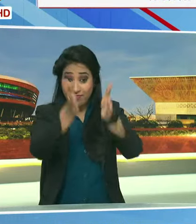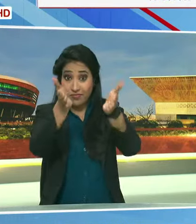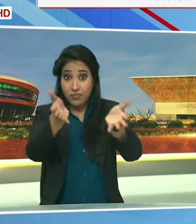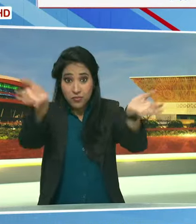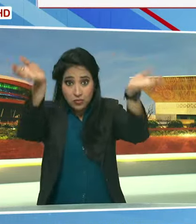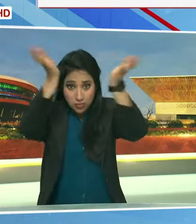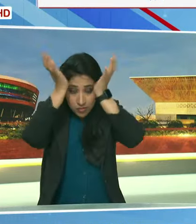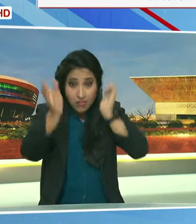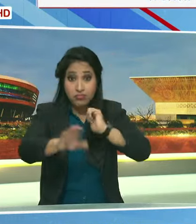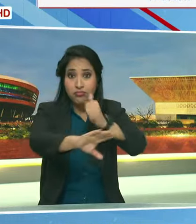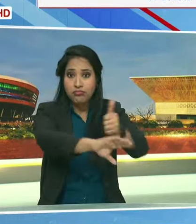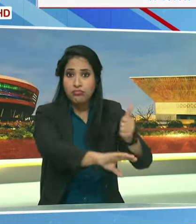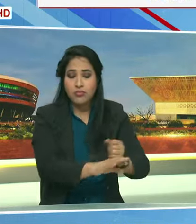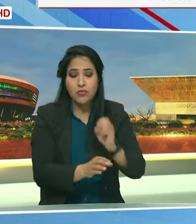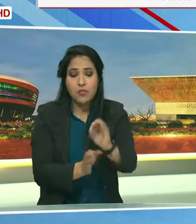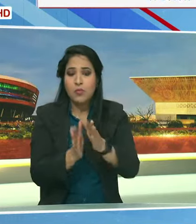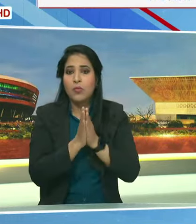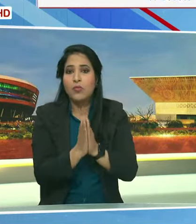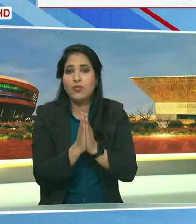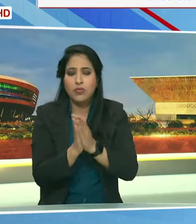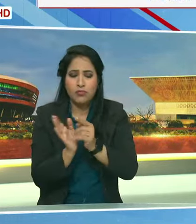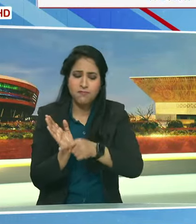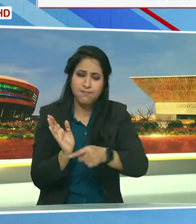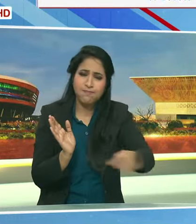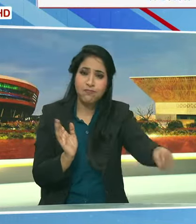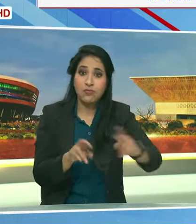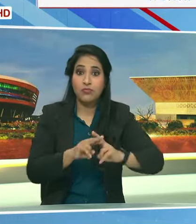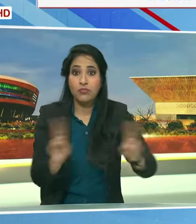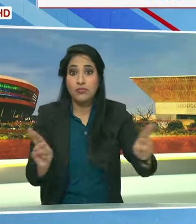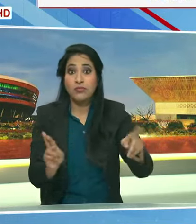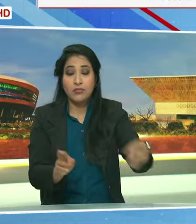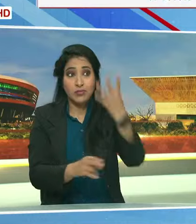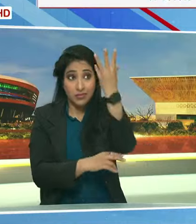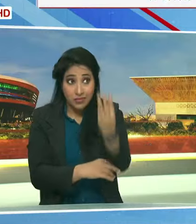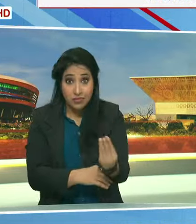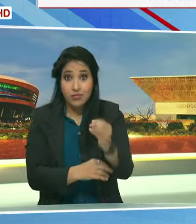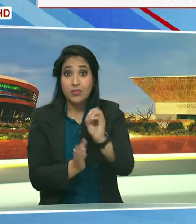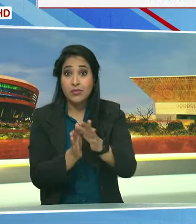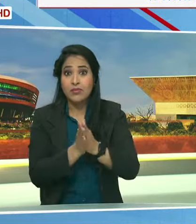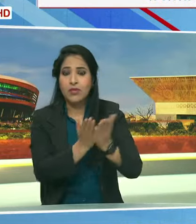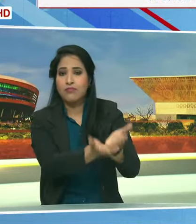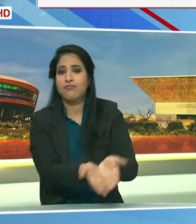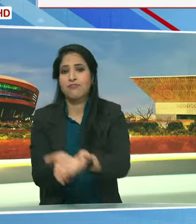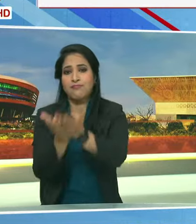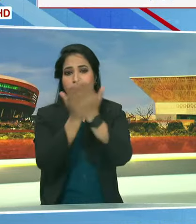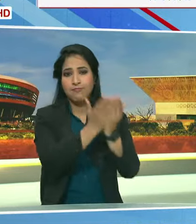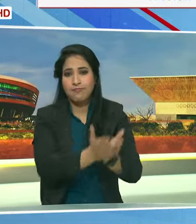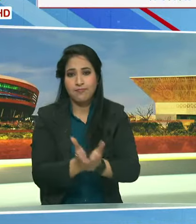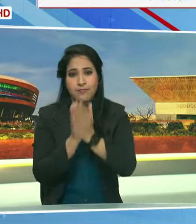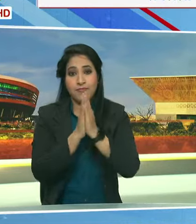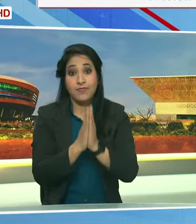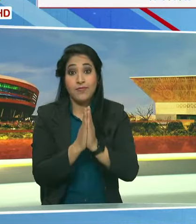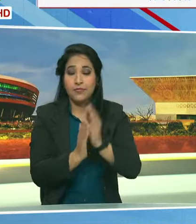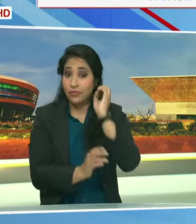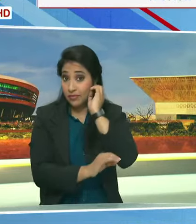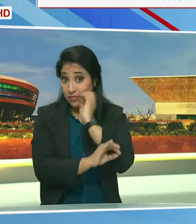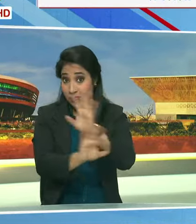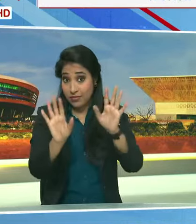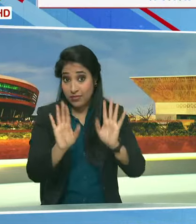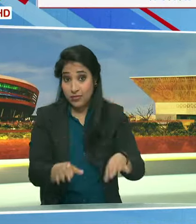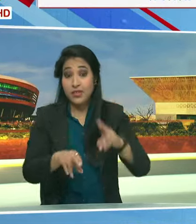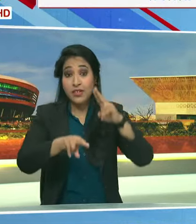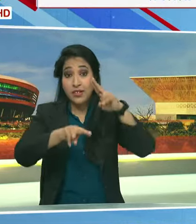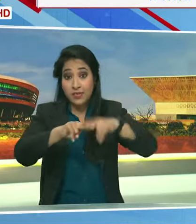कर पूजा अर्चना की गई शाम को पूजा और आर्थी भी हुई आपको बता दे